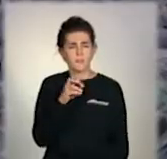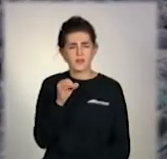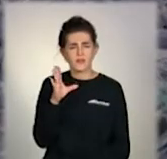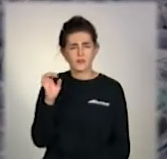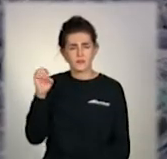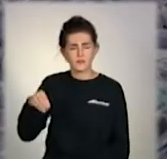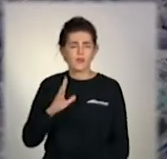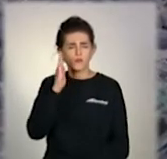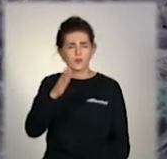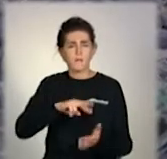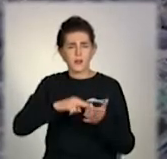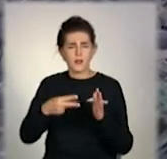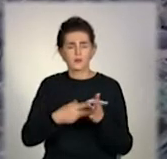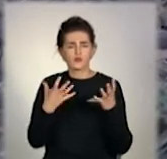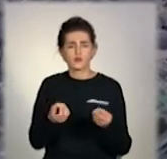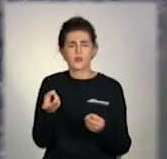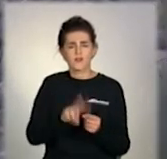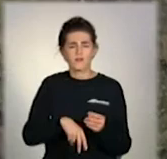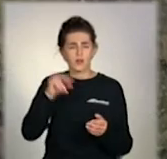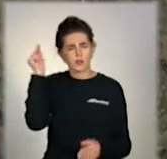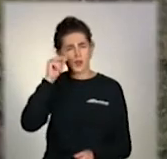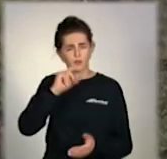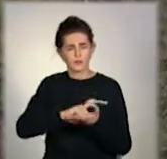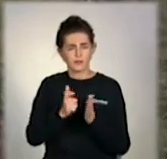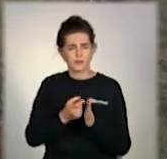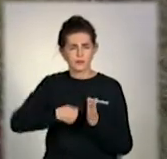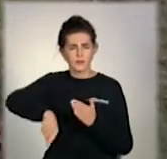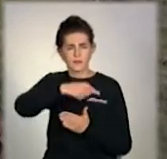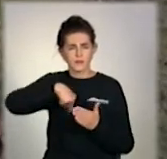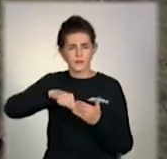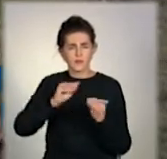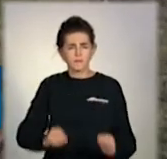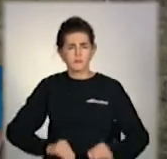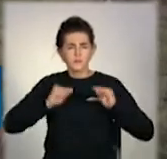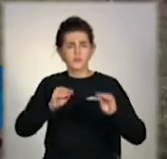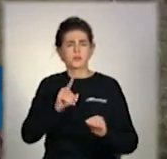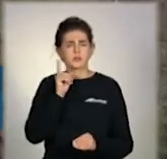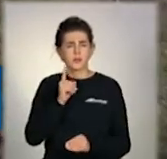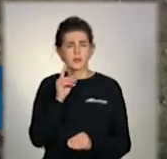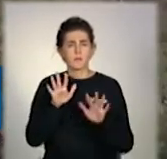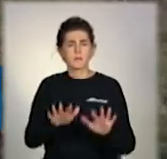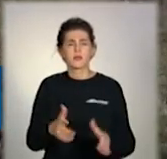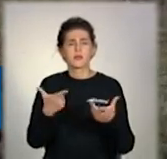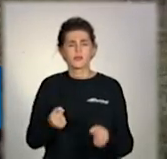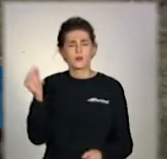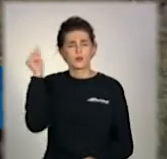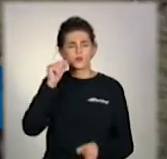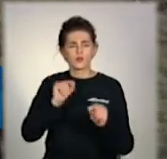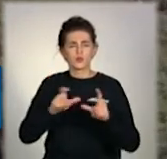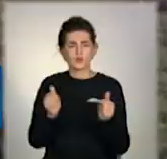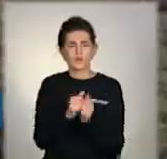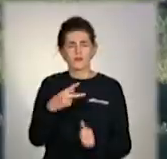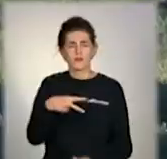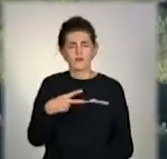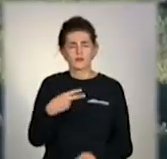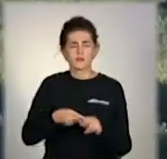У планах і територія двох навчальних закладів. Будуть висаджені саджанці на території общообразовательних школ номер 20